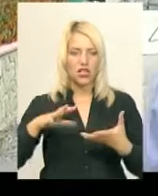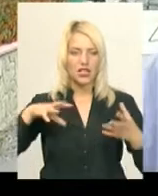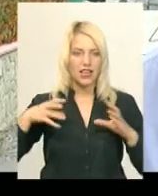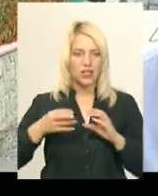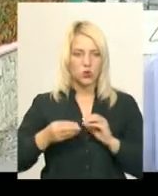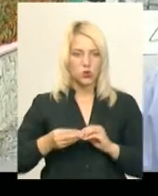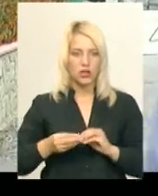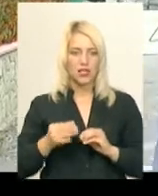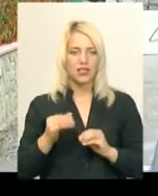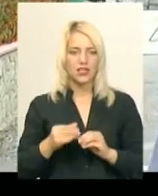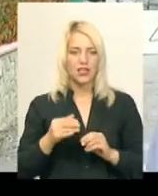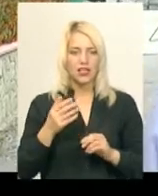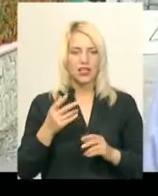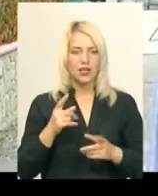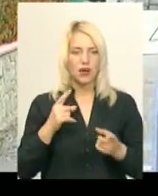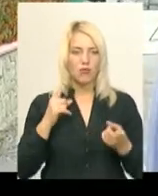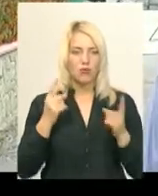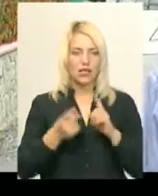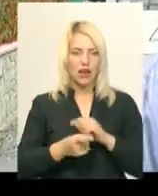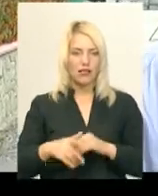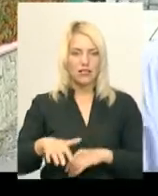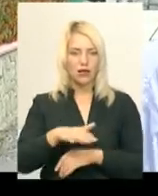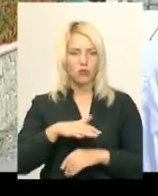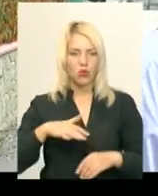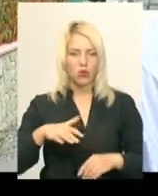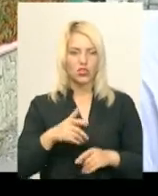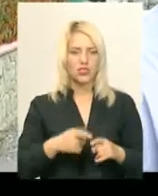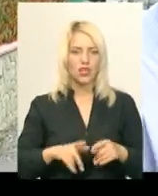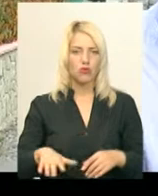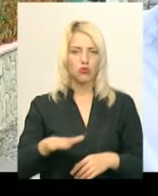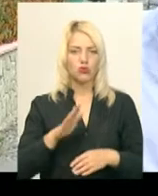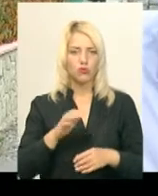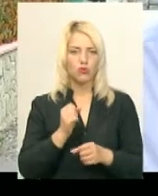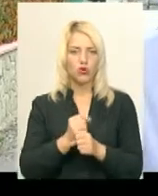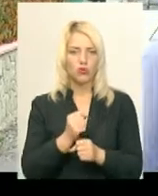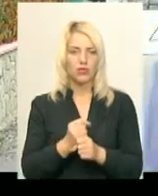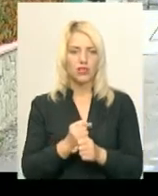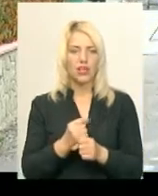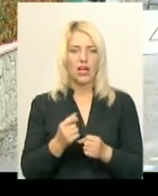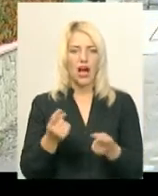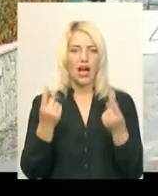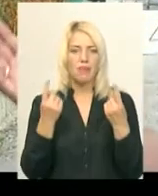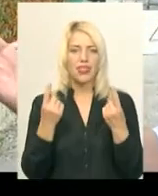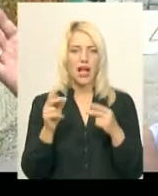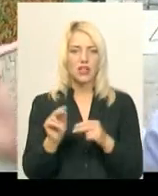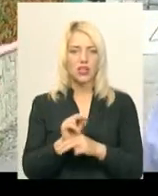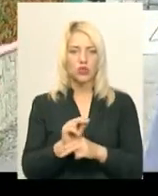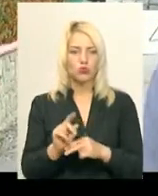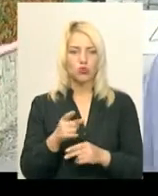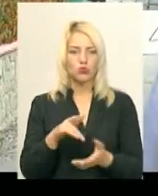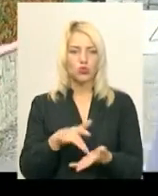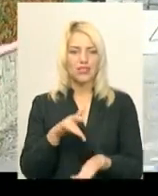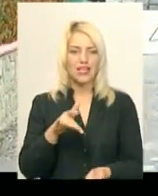як приокраситься площа перспективи. Далі будемо дану площу також робити її капітальний ремонт, бо є центр